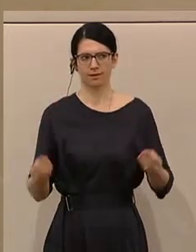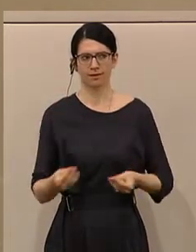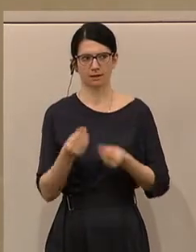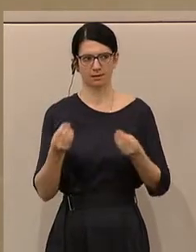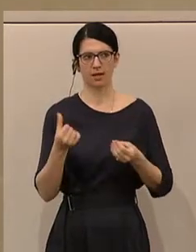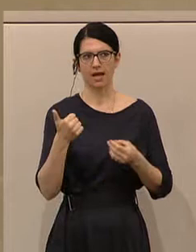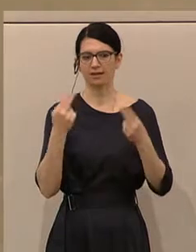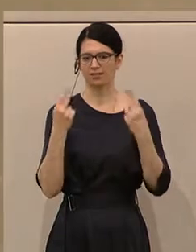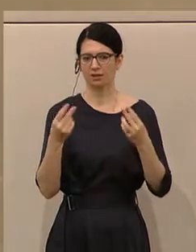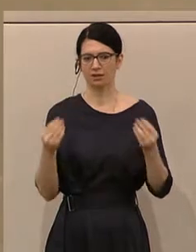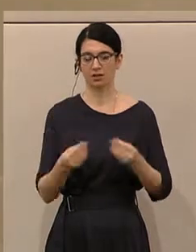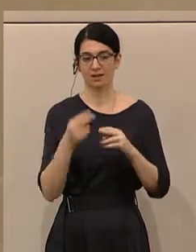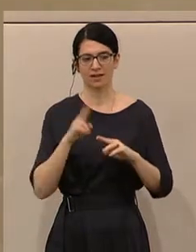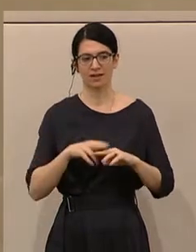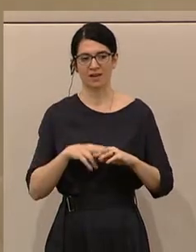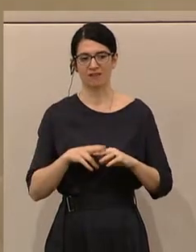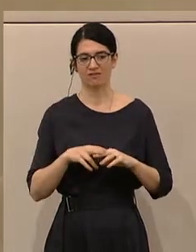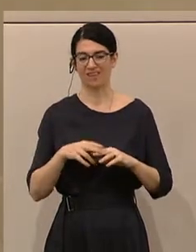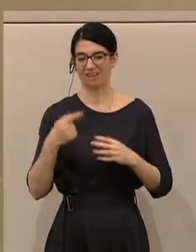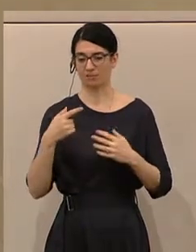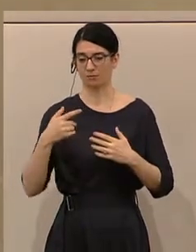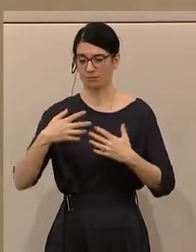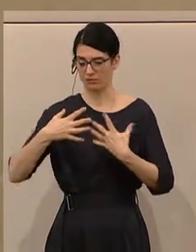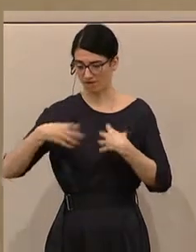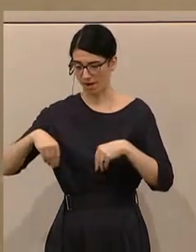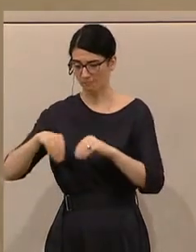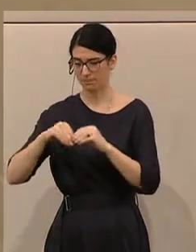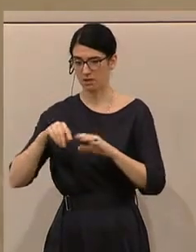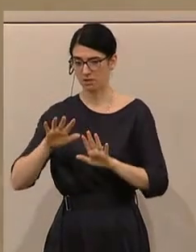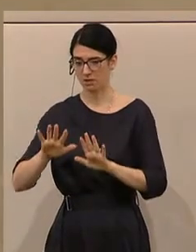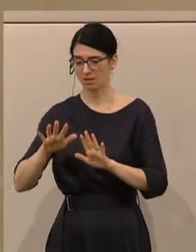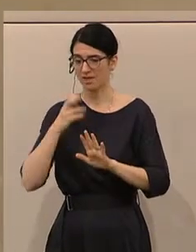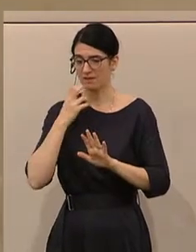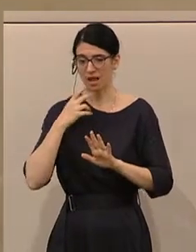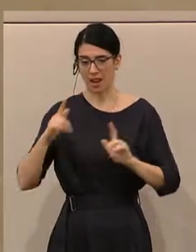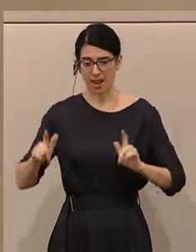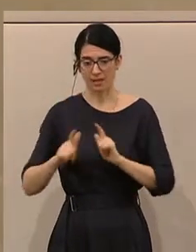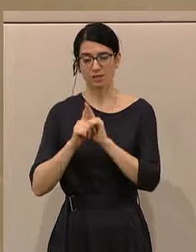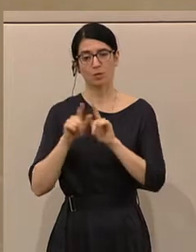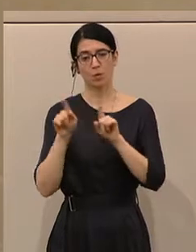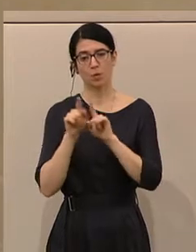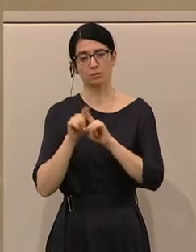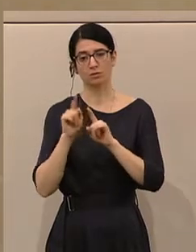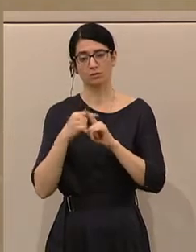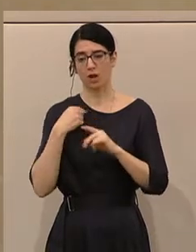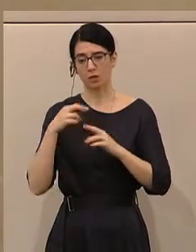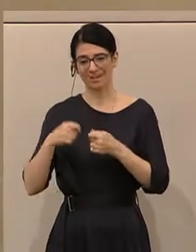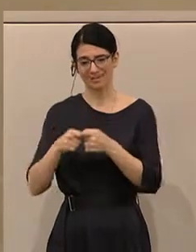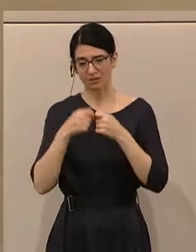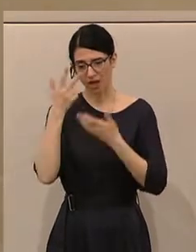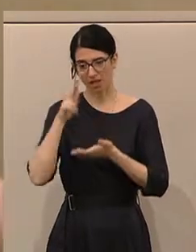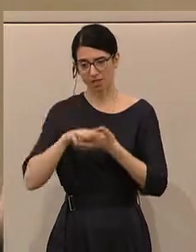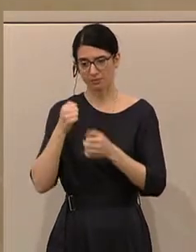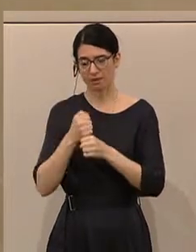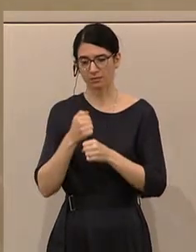wenn wir unsere Familien nicht wieder gewollt, leistbar und gesellschaftlich anerkannt machen, dann wird die